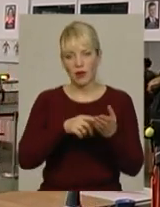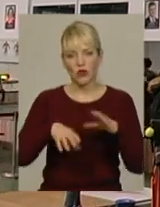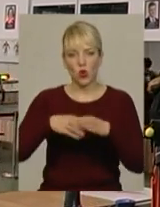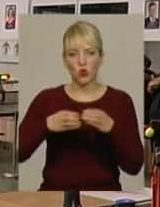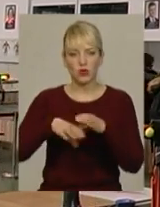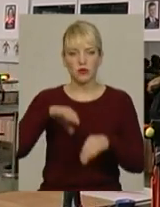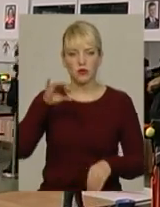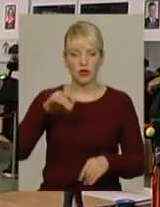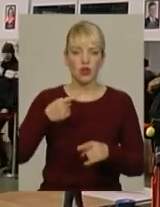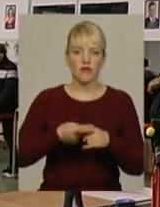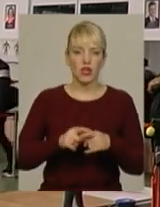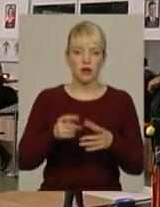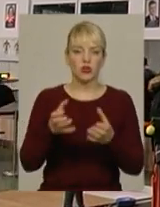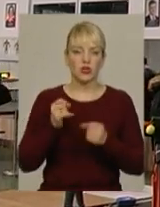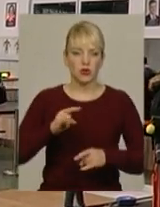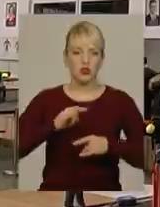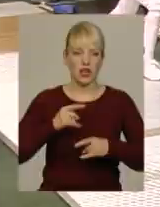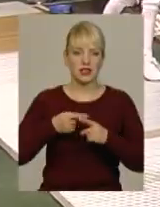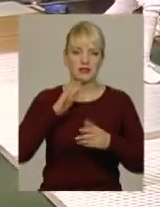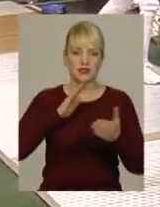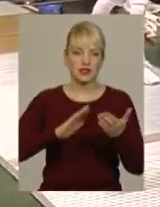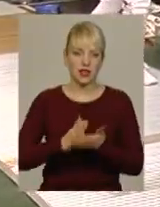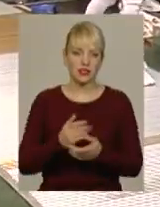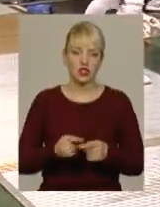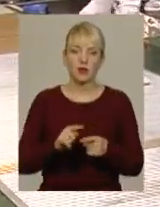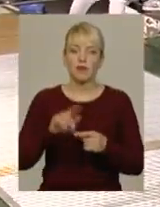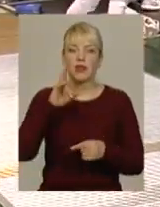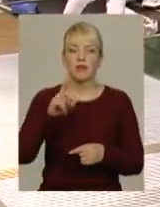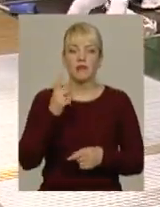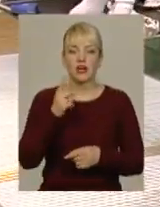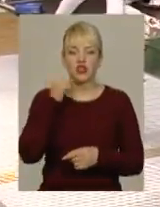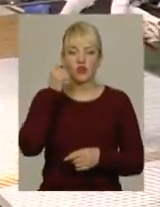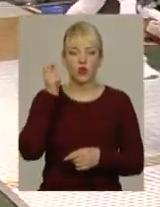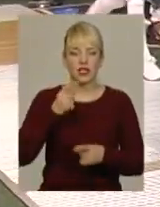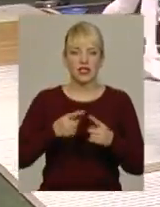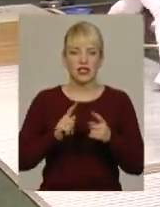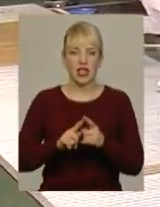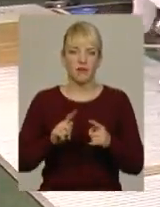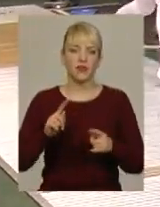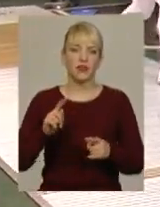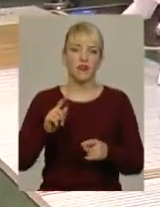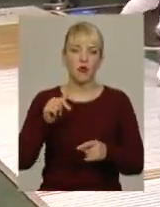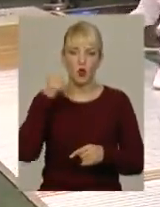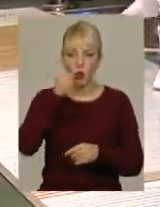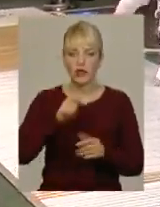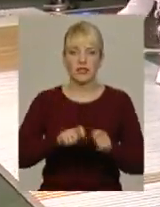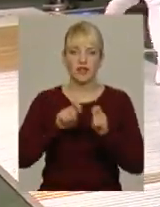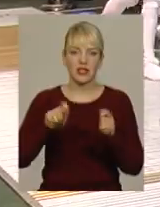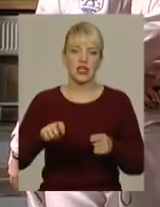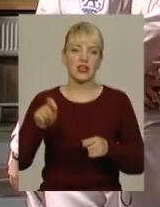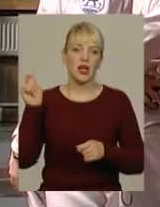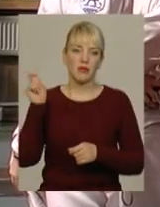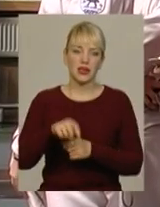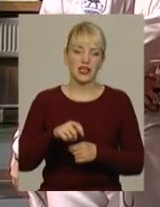нову екіпіровку. А ця екіпіровка дуже якісна. Першість України цього року відкрита, тож до Хмельницького перевірити свої сили приїхала